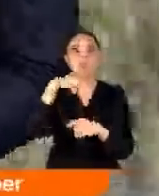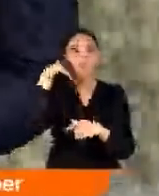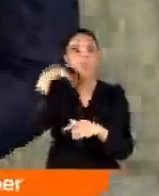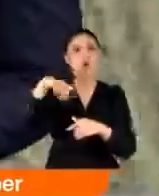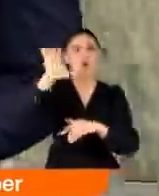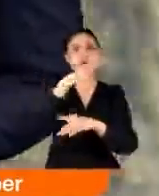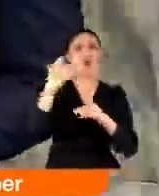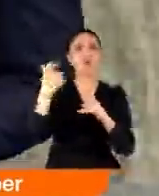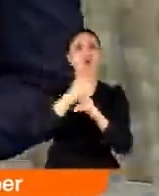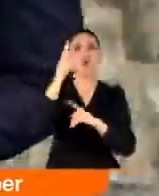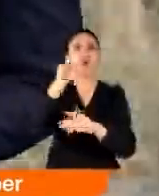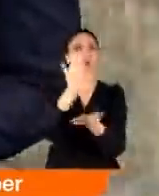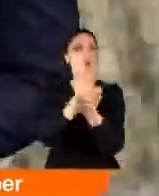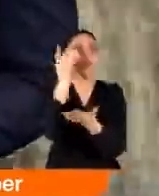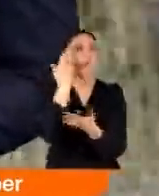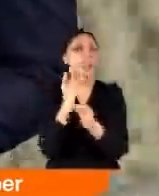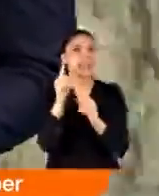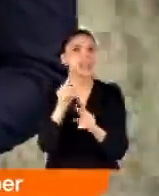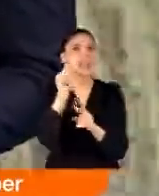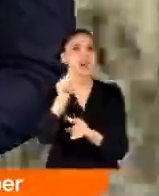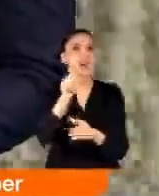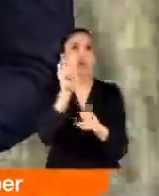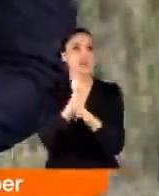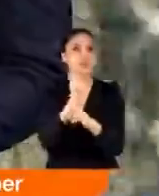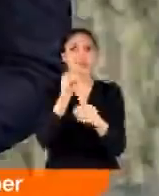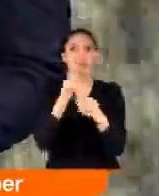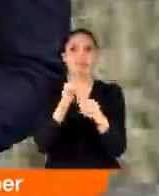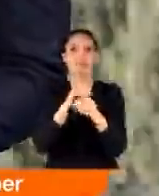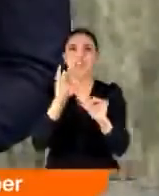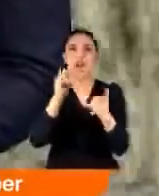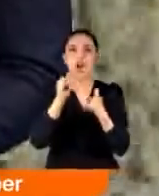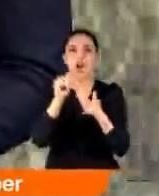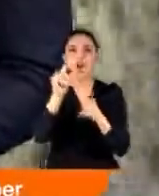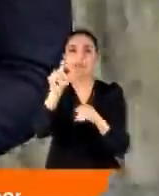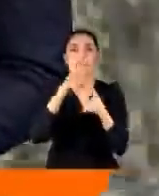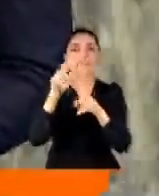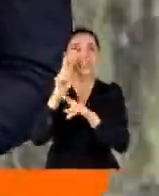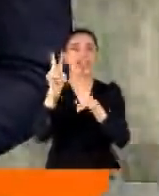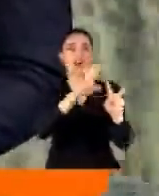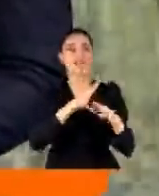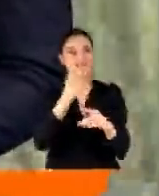tehlikelerden koruyan bir kangalığı izleyeceksiniz. O potansiyel tehlikeler arasında bir drone da vardı.